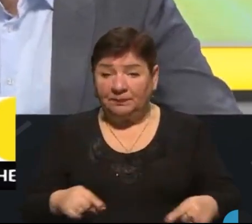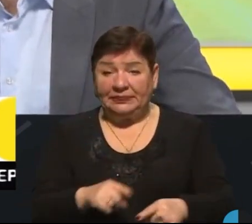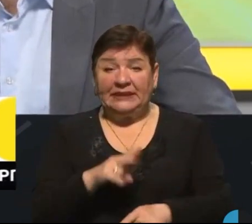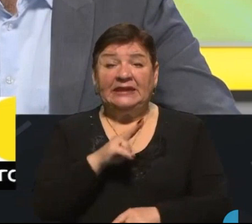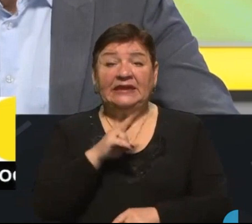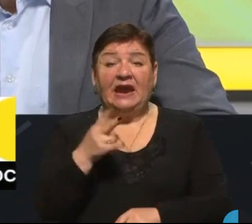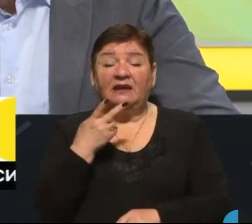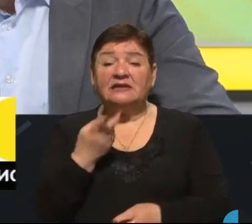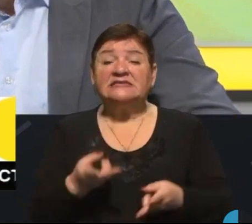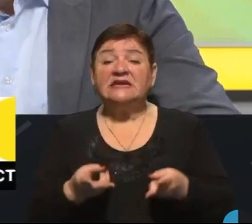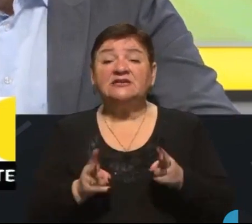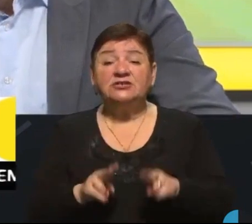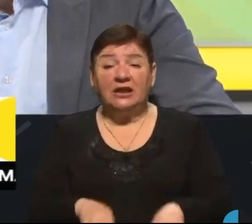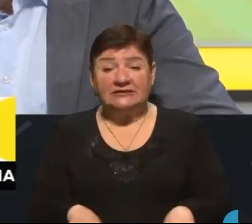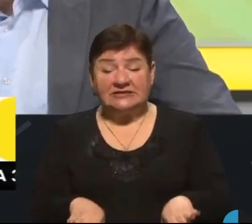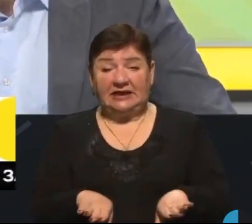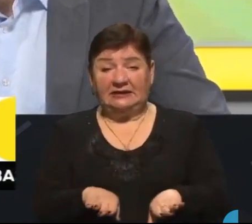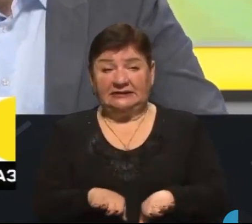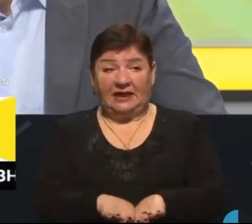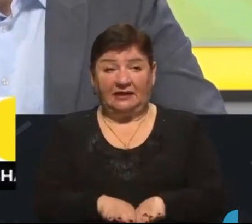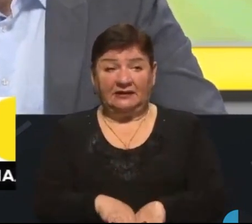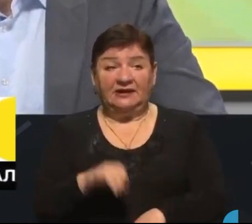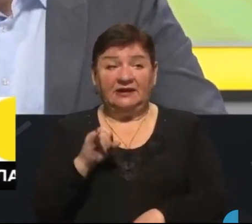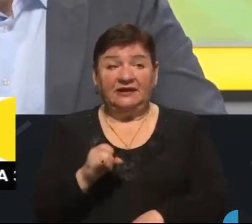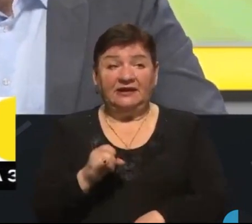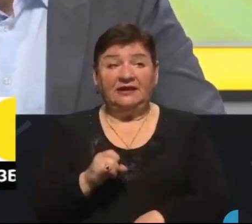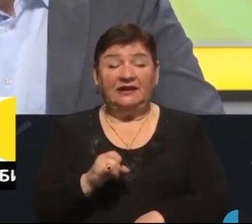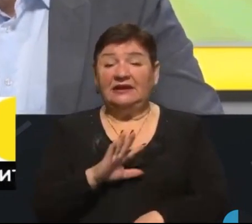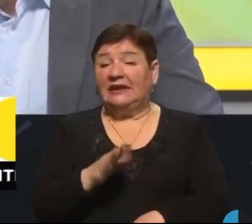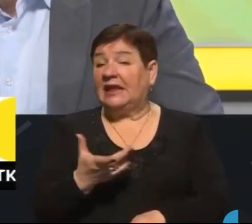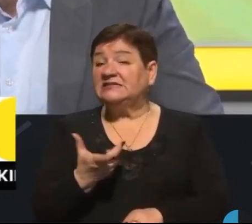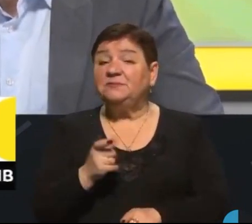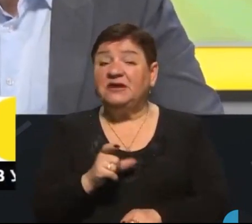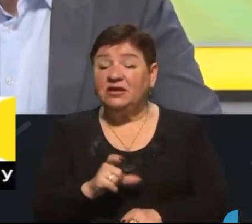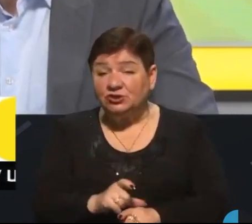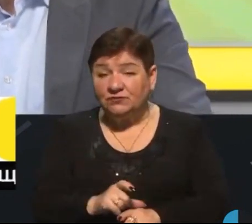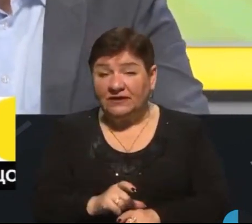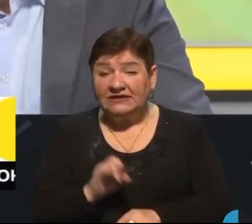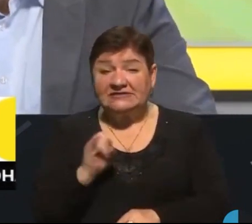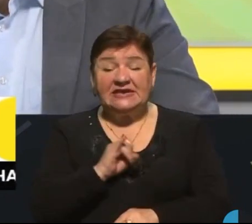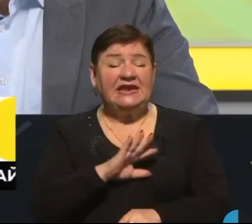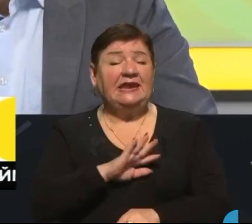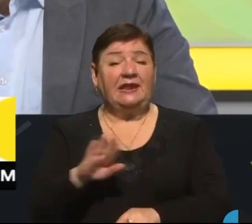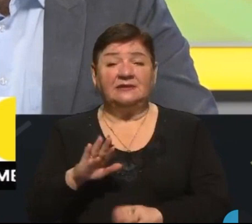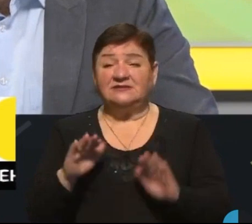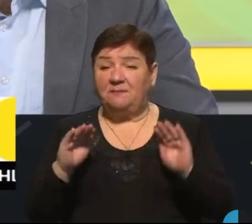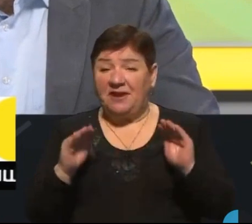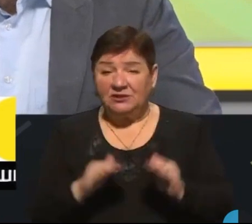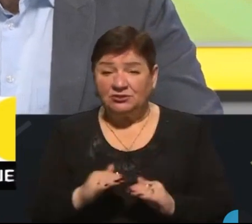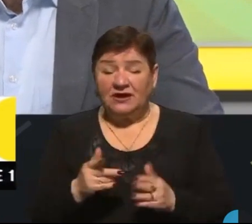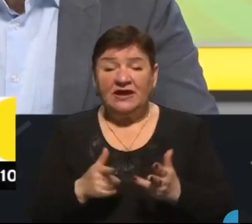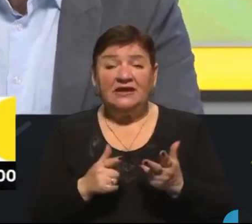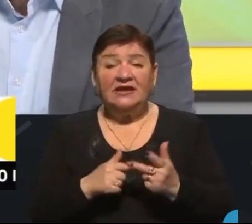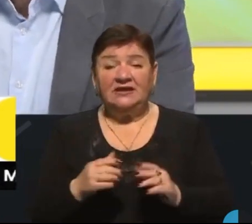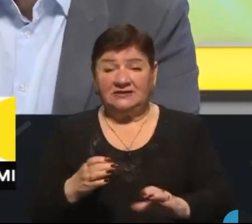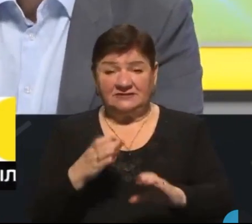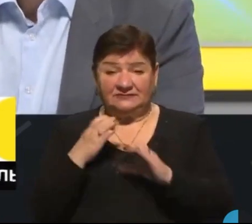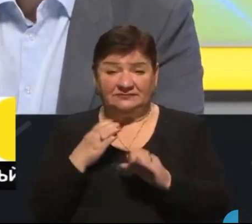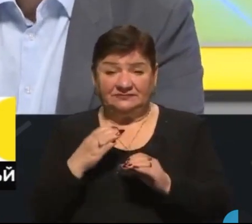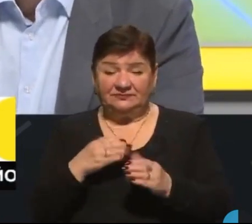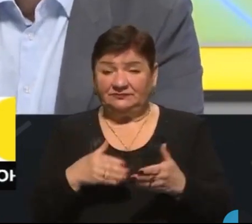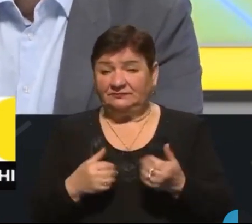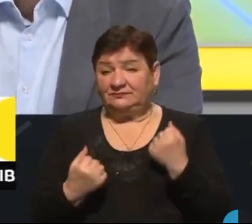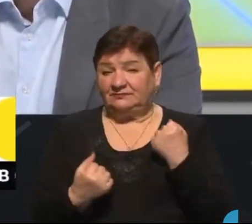залишалася, так і не збільшувалась, і, звісно, не зменшувалась. Кількість вантажних транспортних